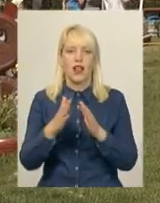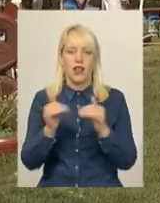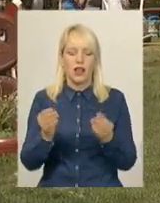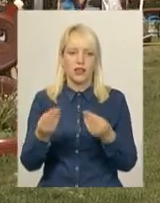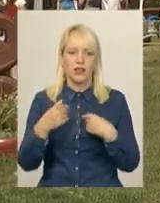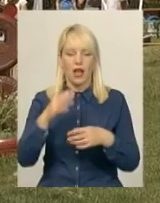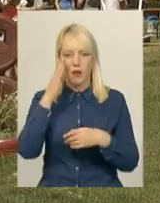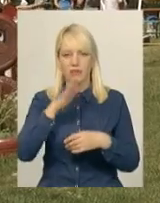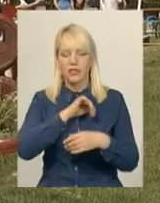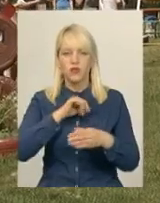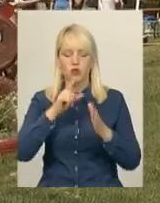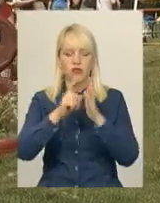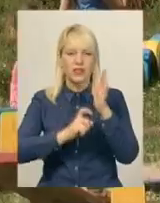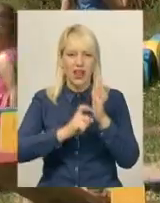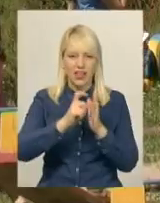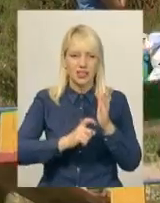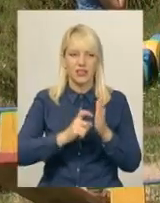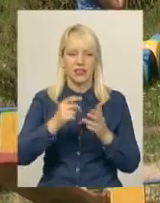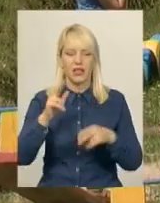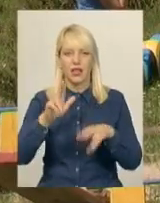руками варили, все ми красили, копали».